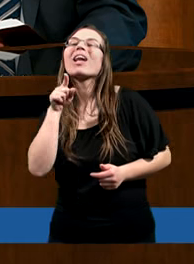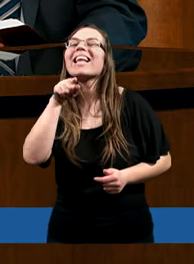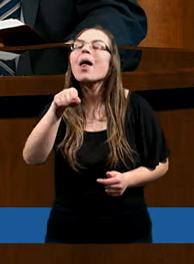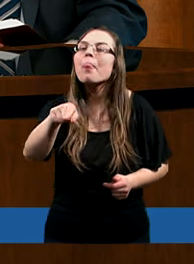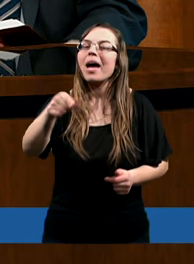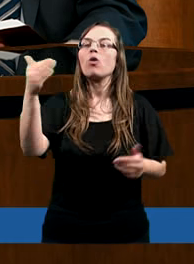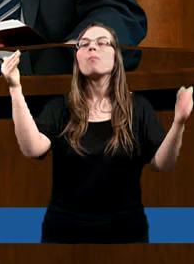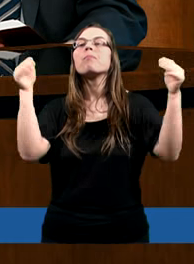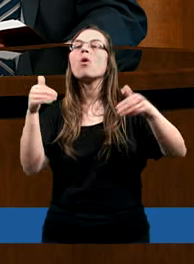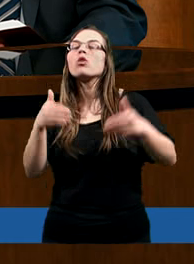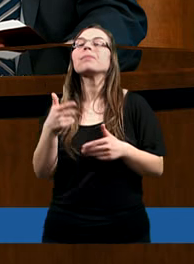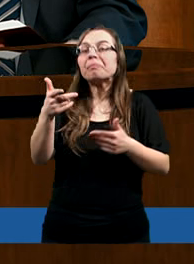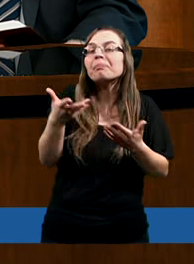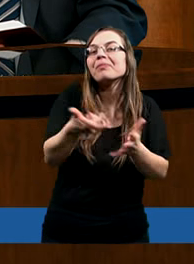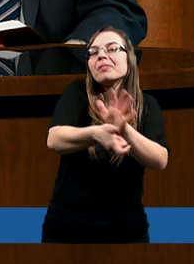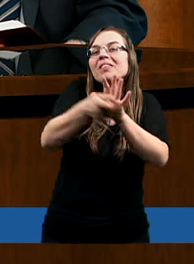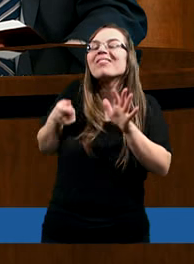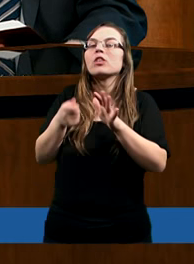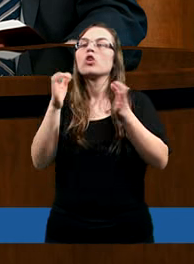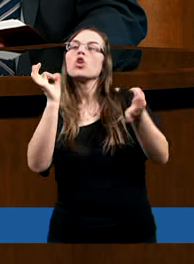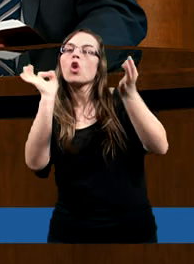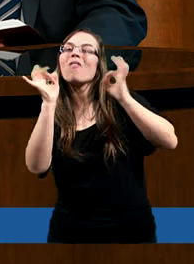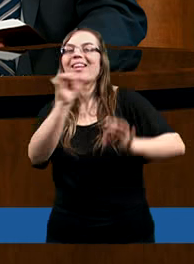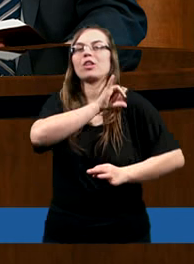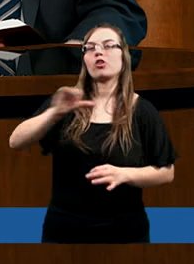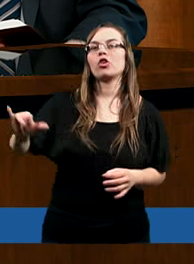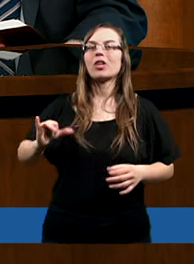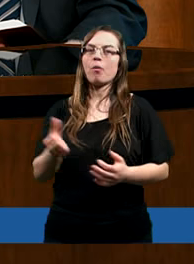możemy się dowiedzieć?